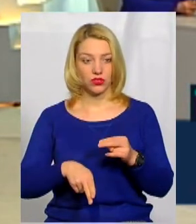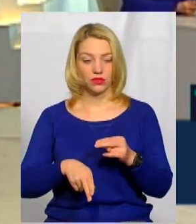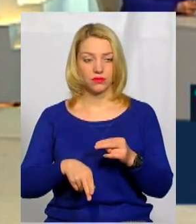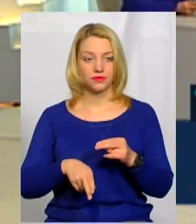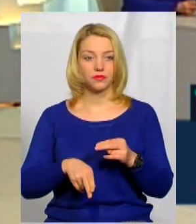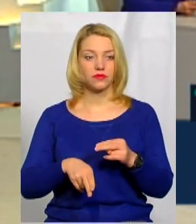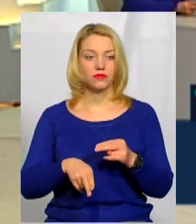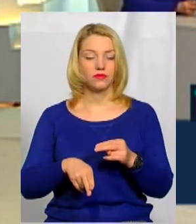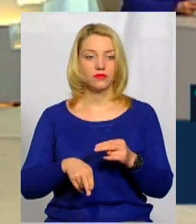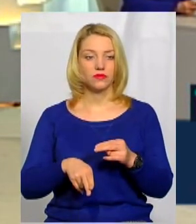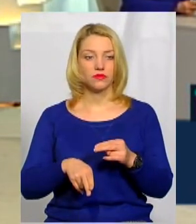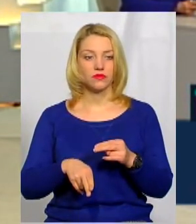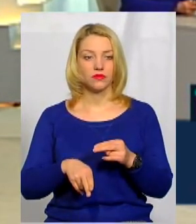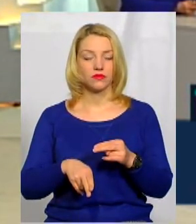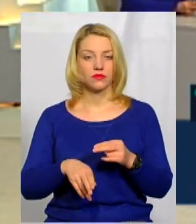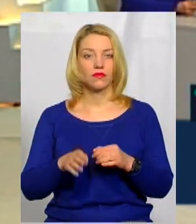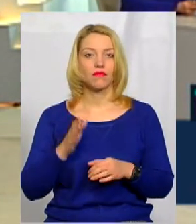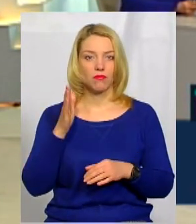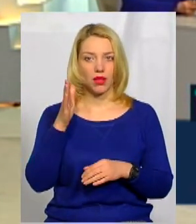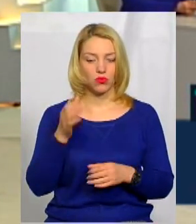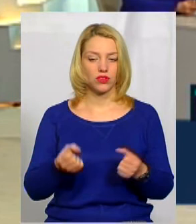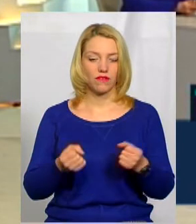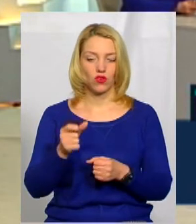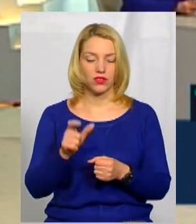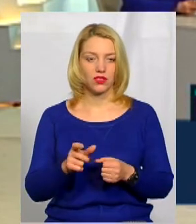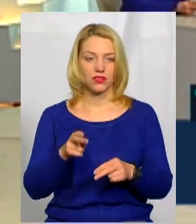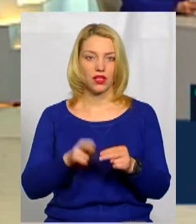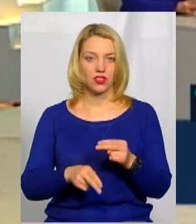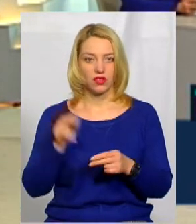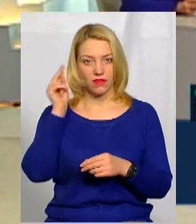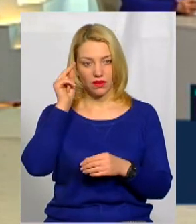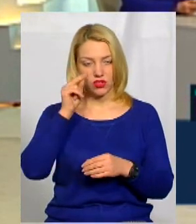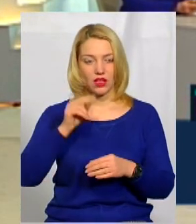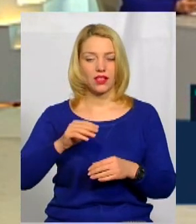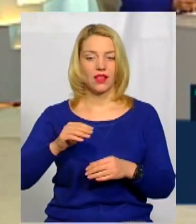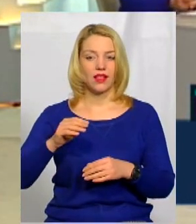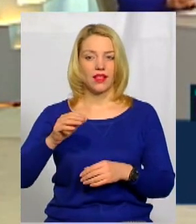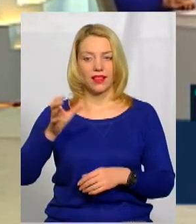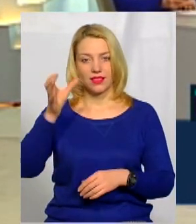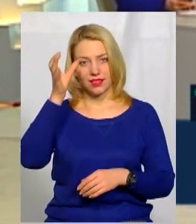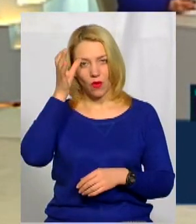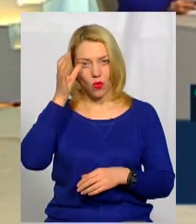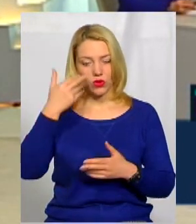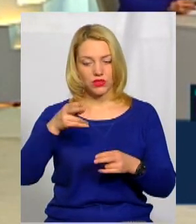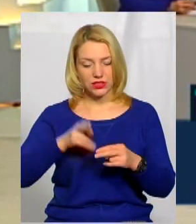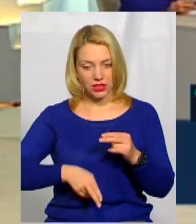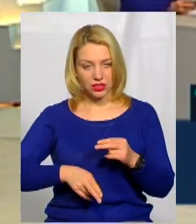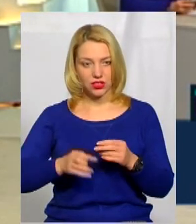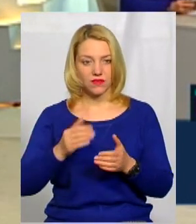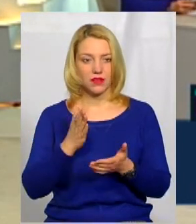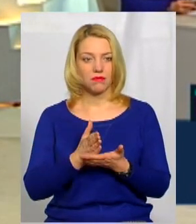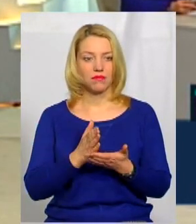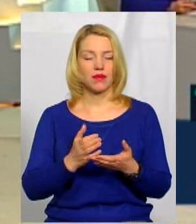майбутній водій, закінчив навчання, теоретичний курс пройшов і має намір